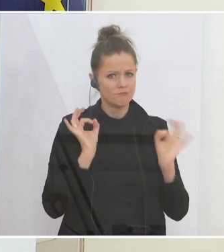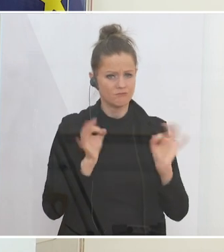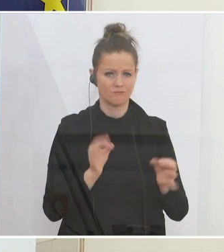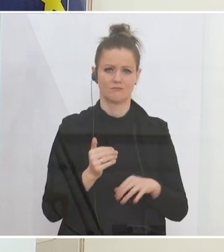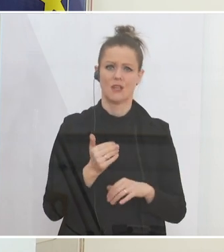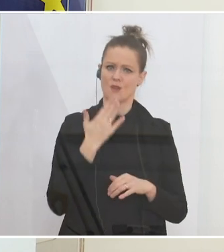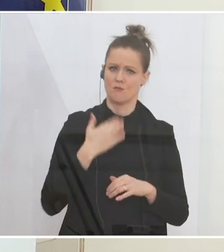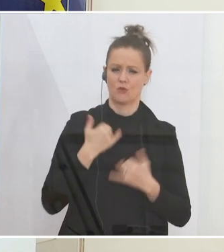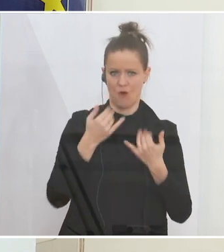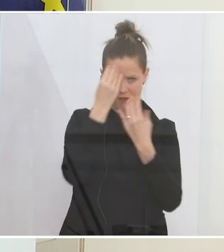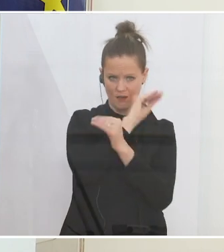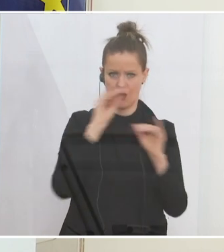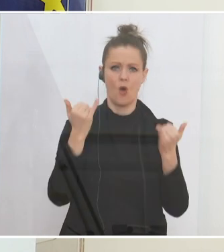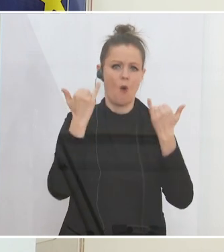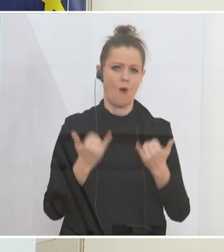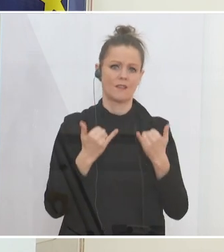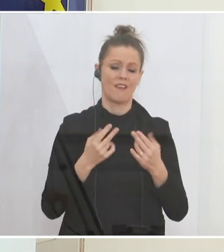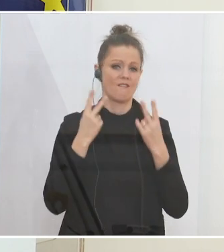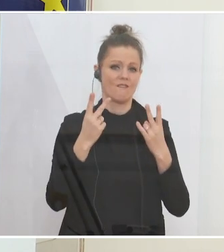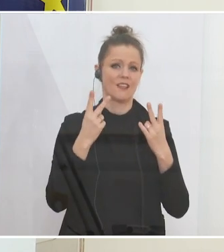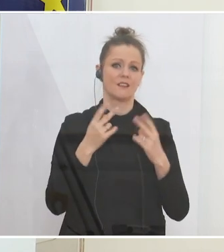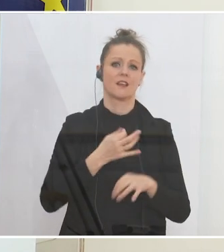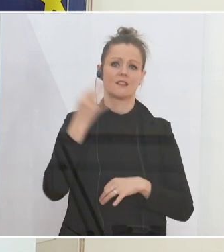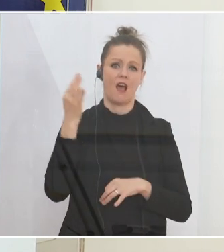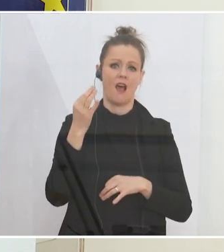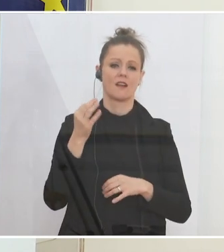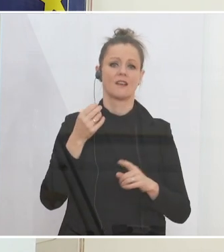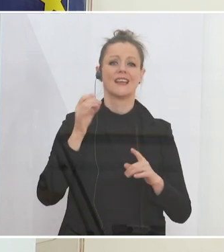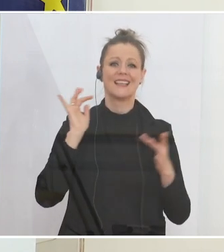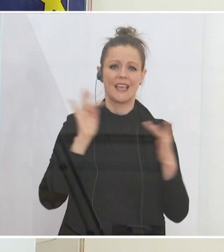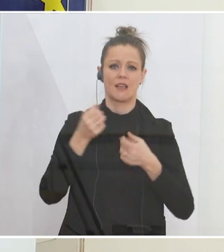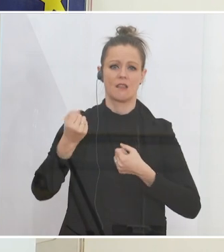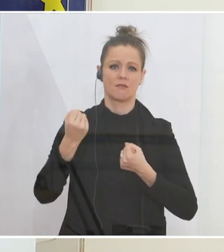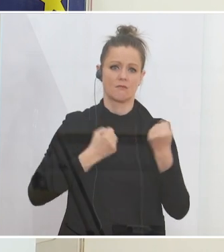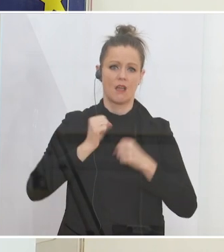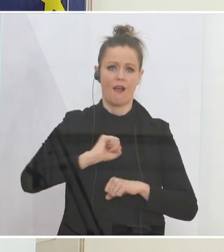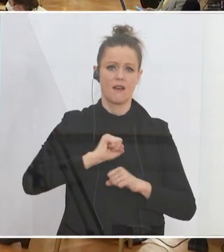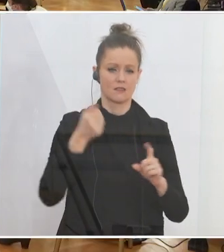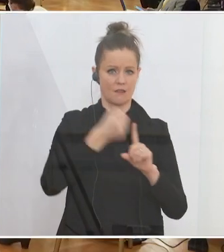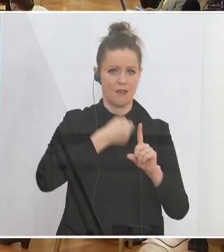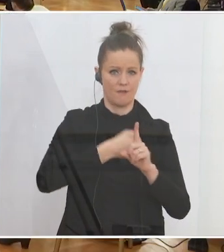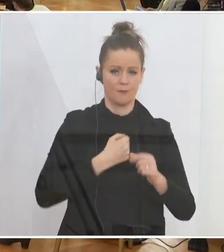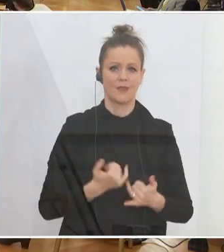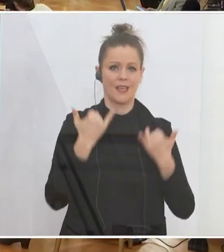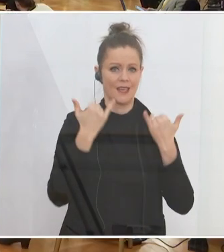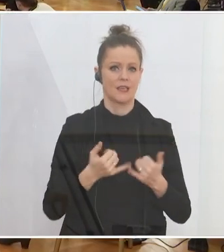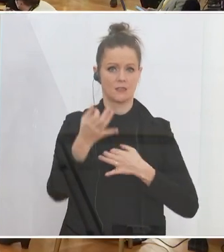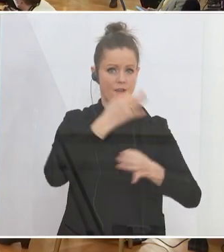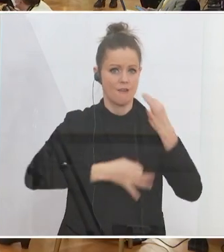ein wichtiger Tag für den Kampf gegen die Raser. Danke. Vielen Dank, Herr Landesrat. Wir kommen nun zu Ihren Fragen. Frau Kreiner, bitte.